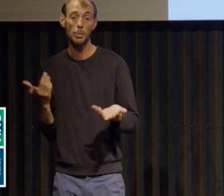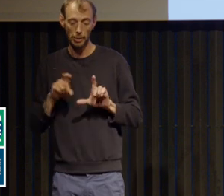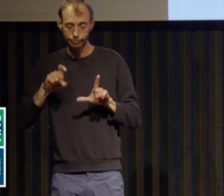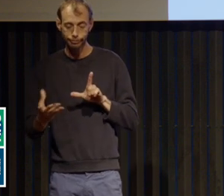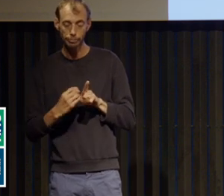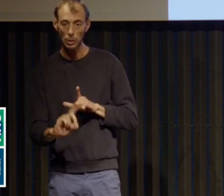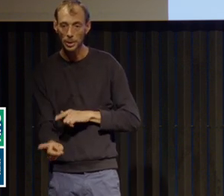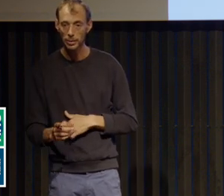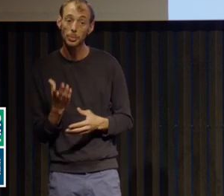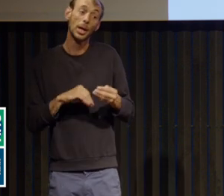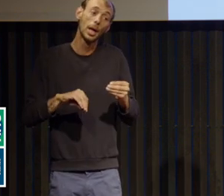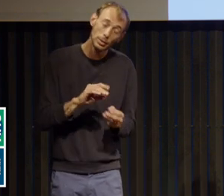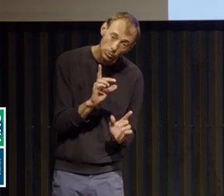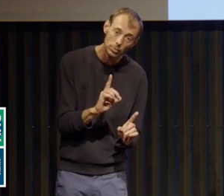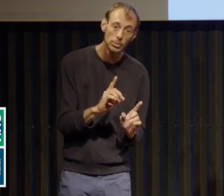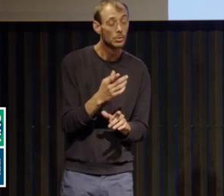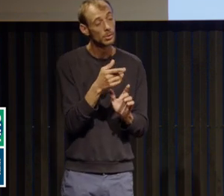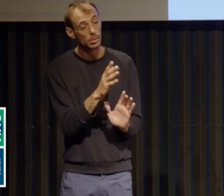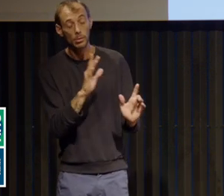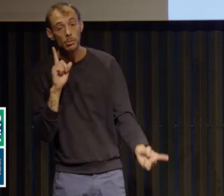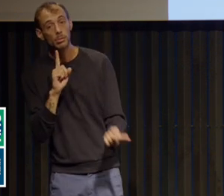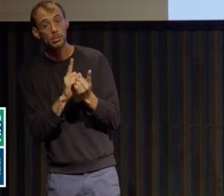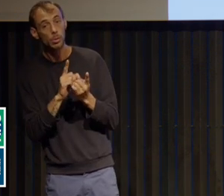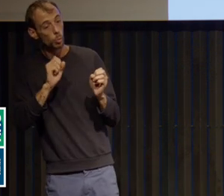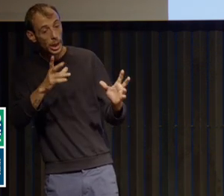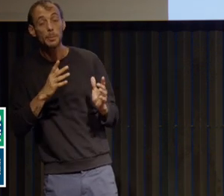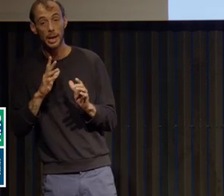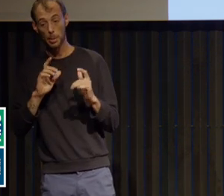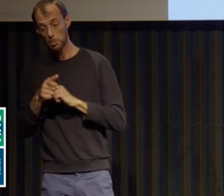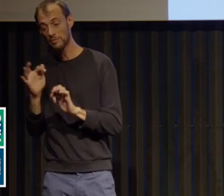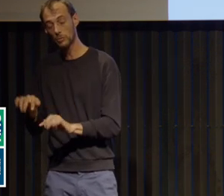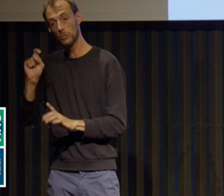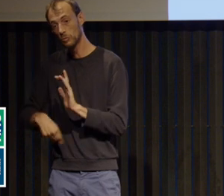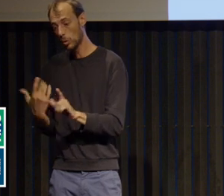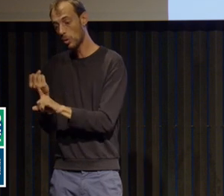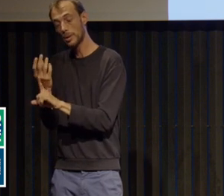ne veut pas dire entrer dans les données d'épidémiologie parce que de toute façon, les TSCR ne sont pas des larrations obligatoires.